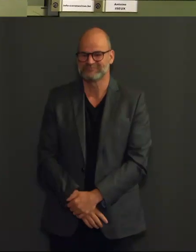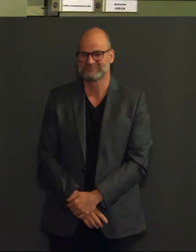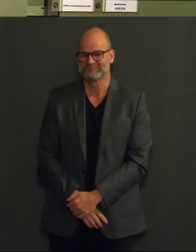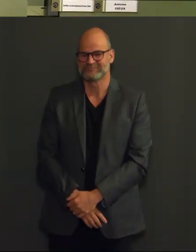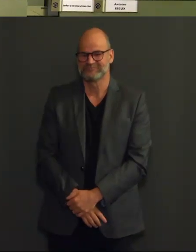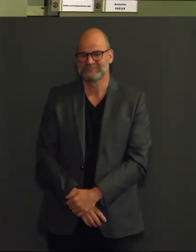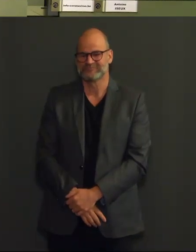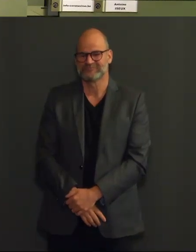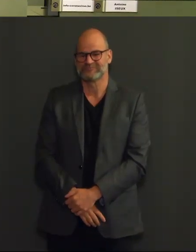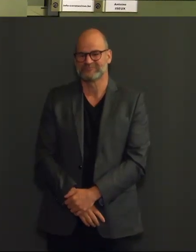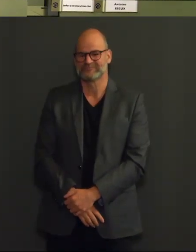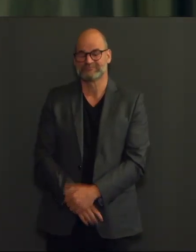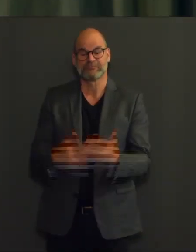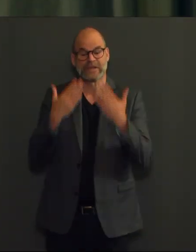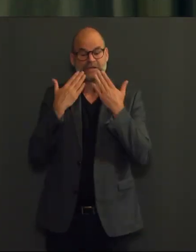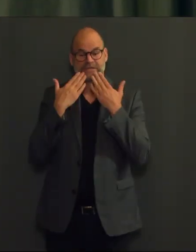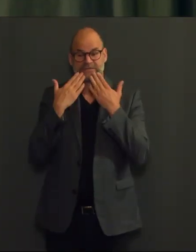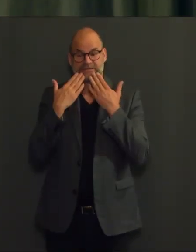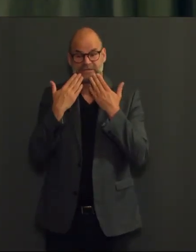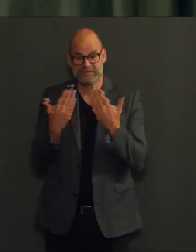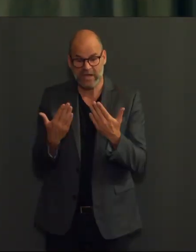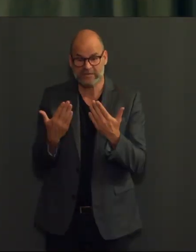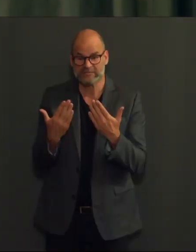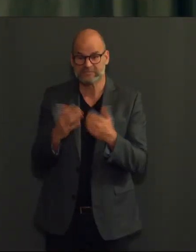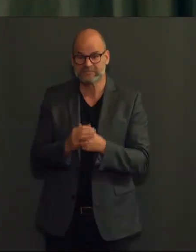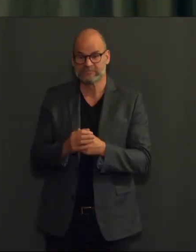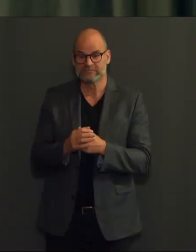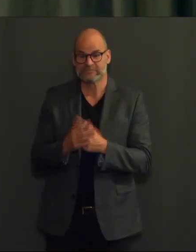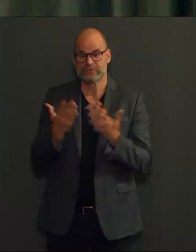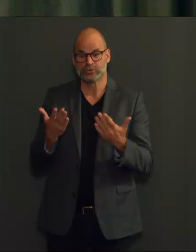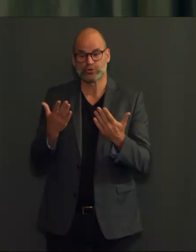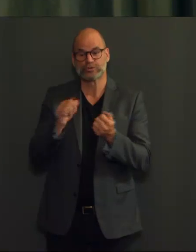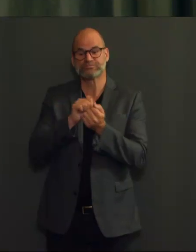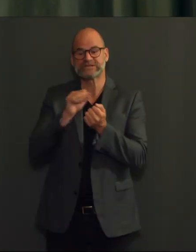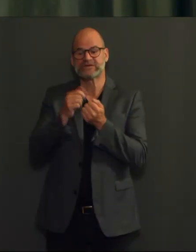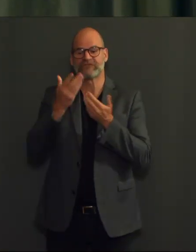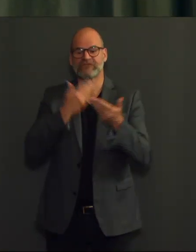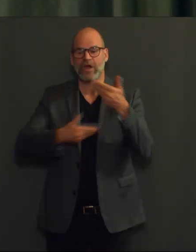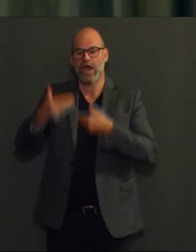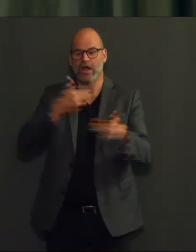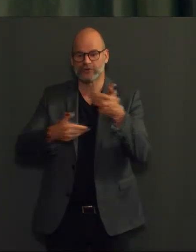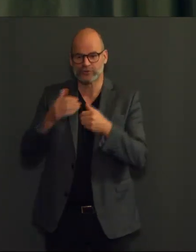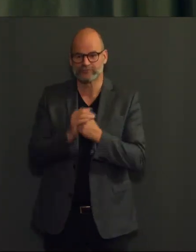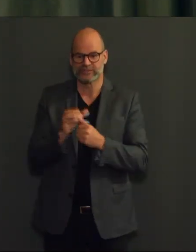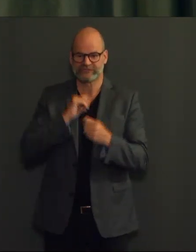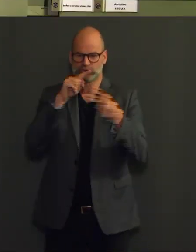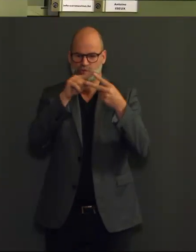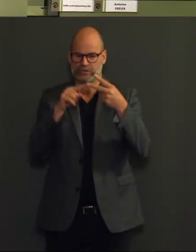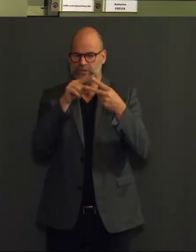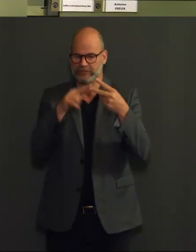bedankt. Nu de persvragen. Er zijn twee persvragen vandaag.